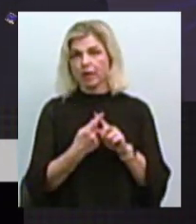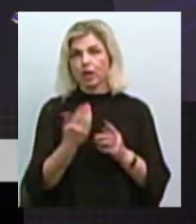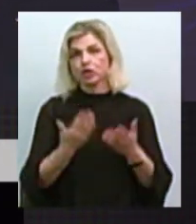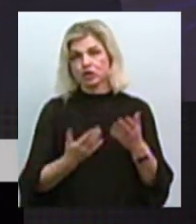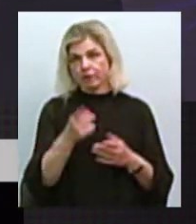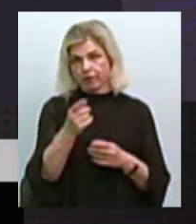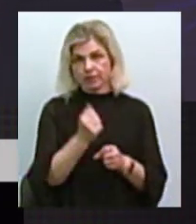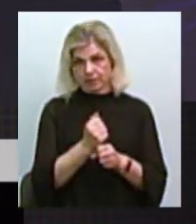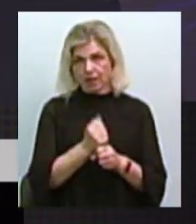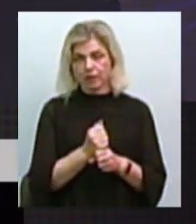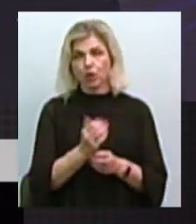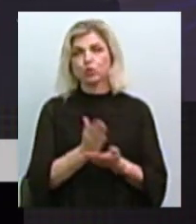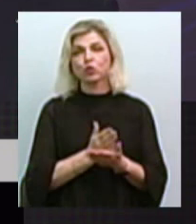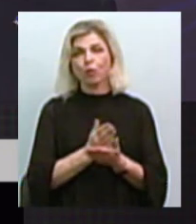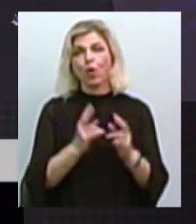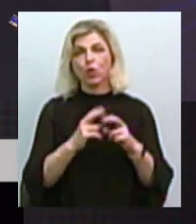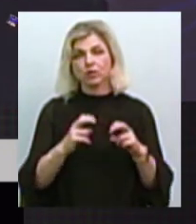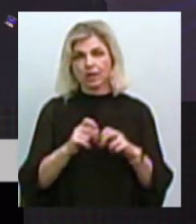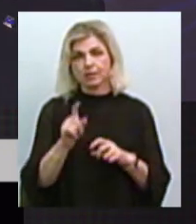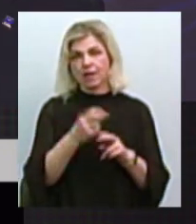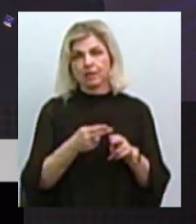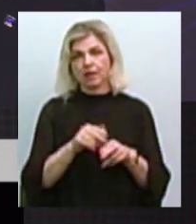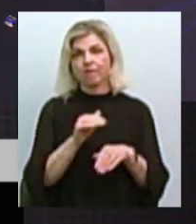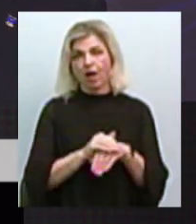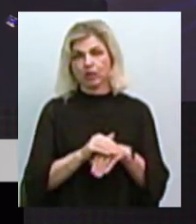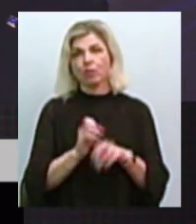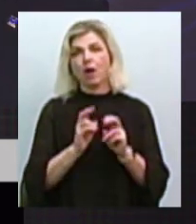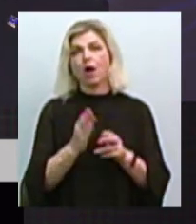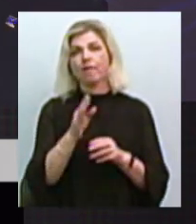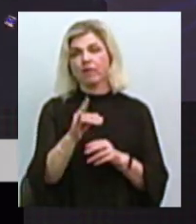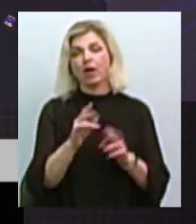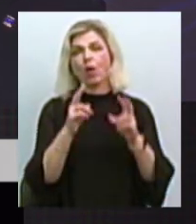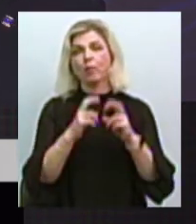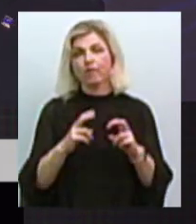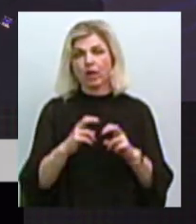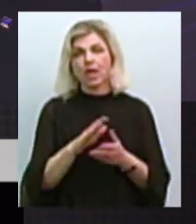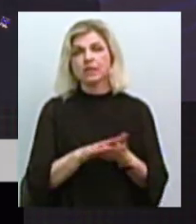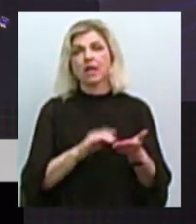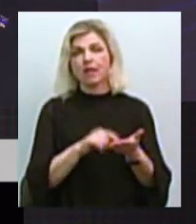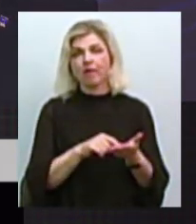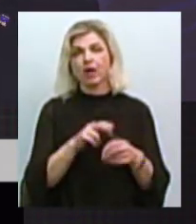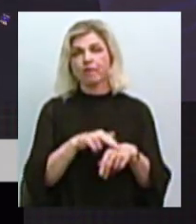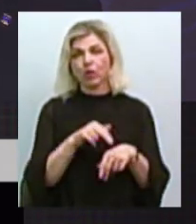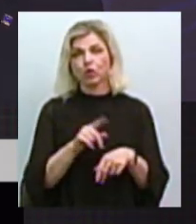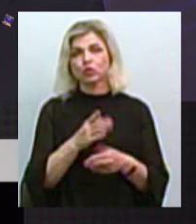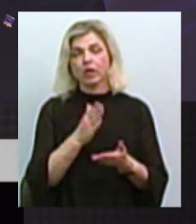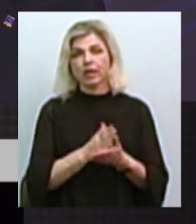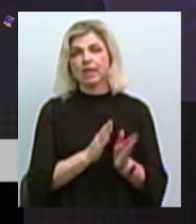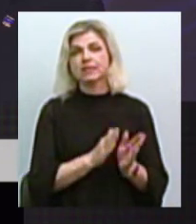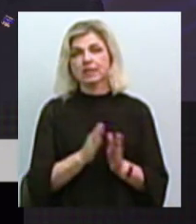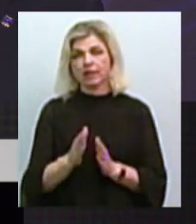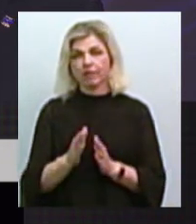службове розслідування за даним фактом? І як ви прокоментуєте заяву правоохоронців про те, що існує ціла система